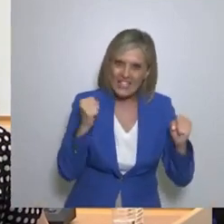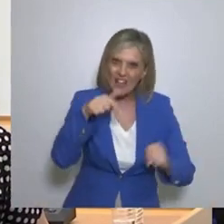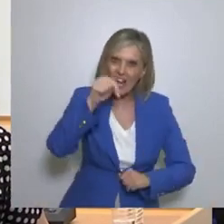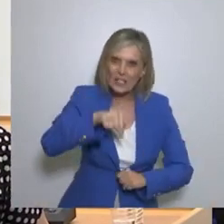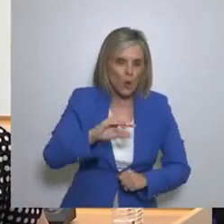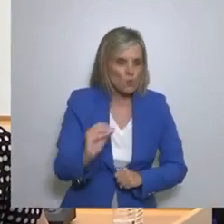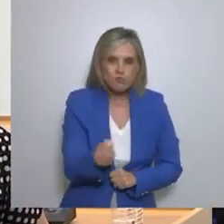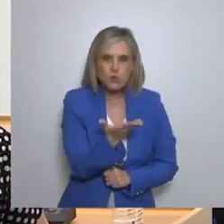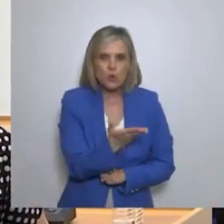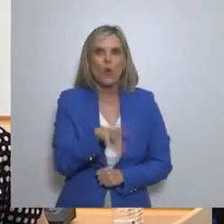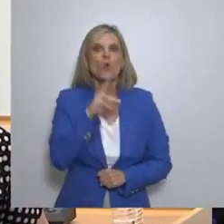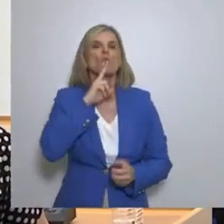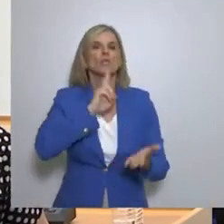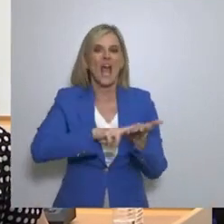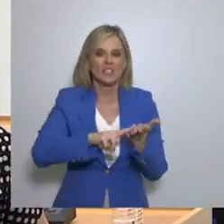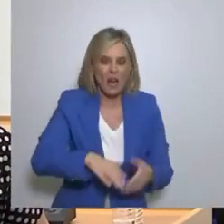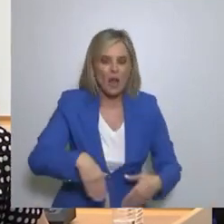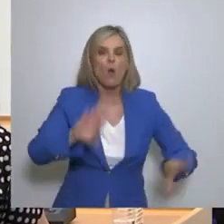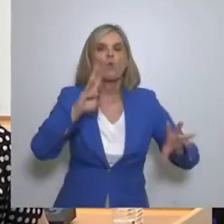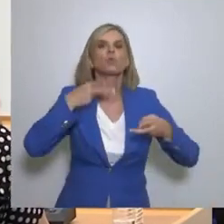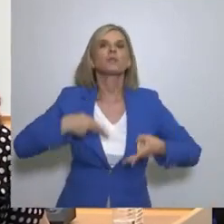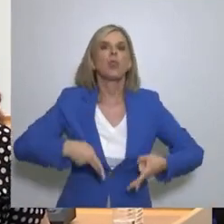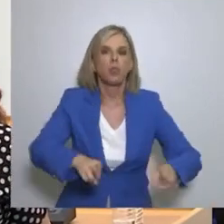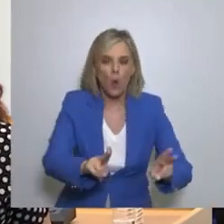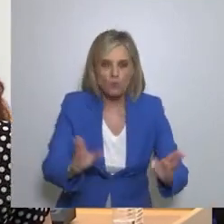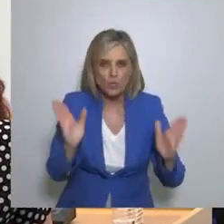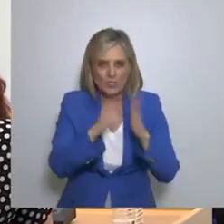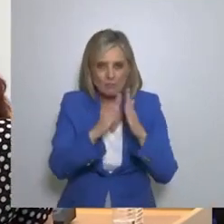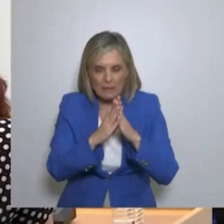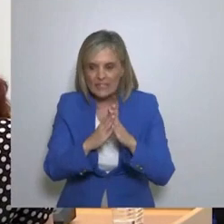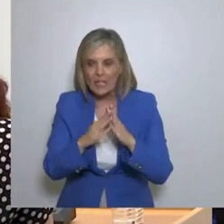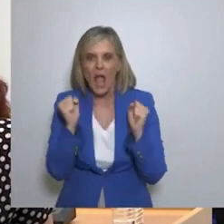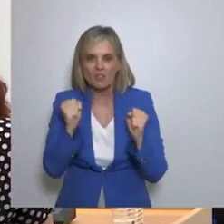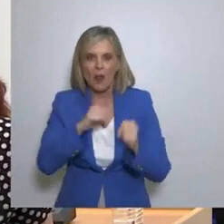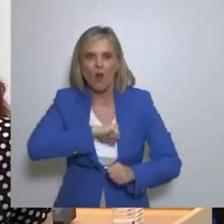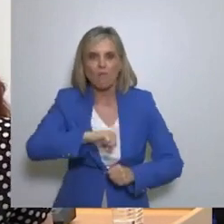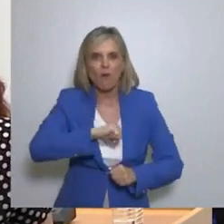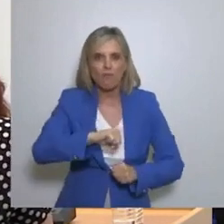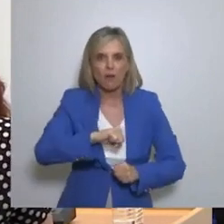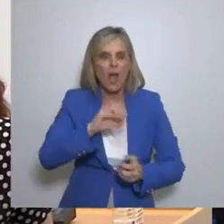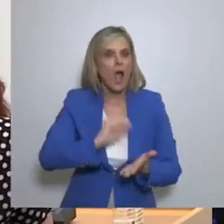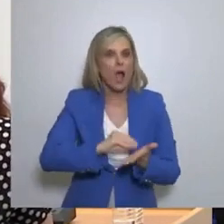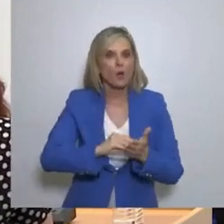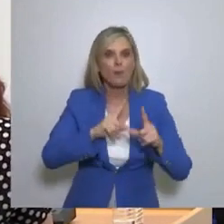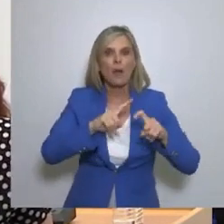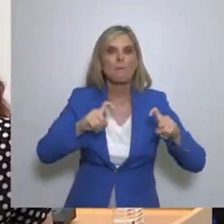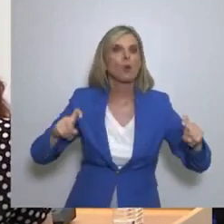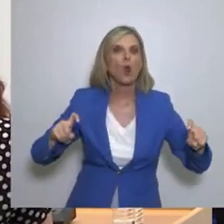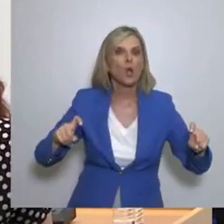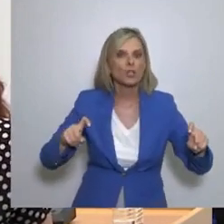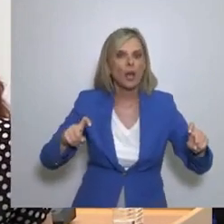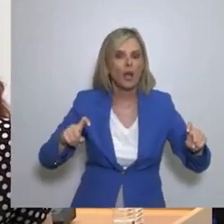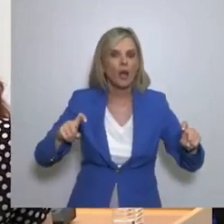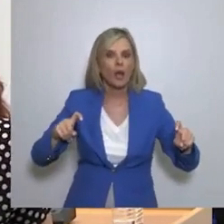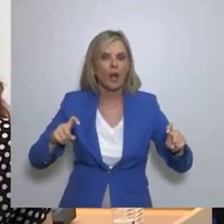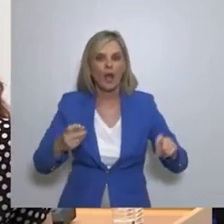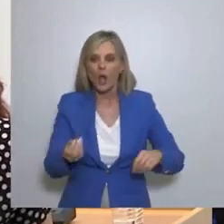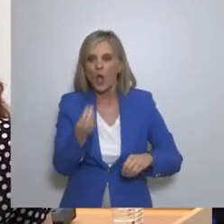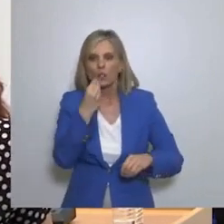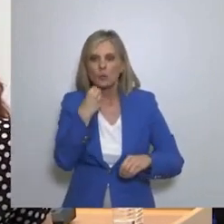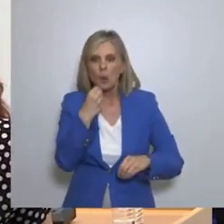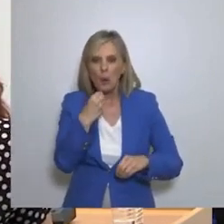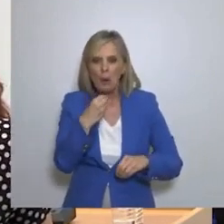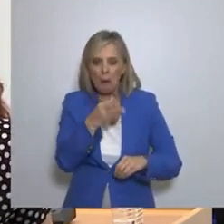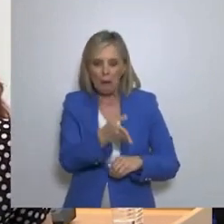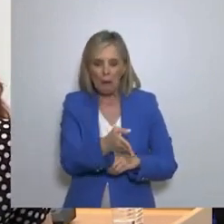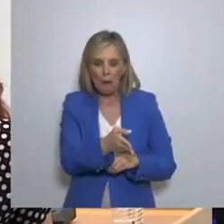Από που ούτε ασφαλιστική ασφάλεια έχει Για τα ταμεία του Δεν είναι ασφαλισμένα Δεν είναι ασφαλισμένα τα προϊόντα του Πουθανά ότι τρώει Τρώει από μεριμή και